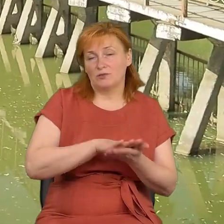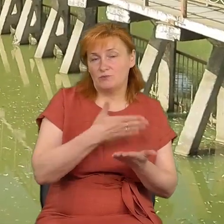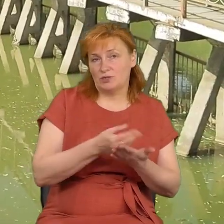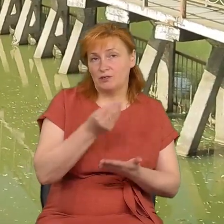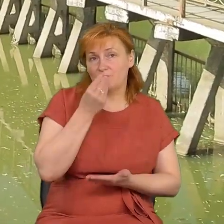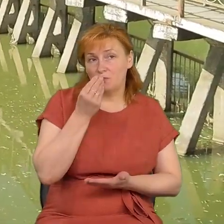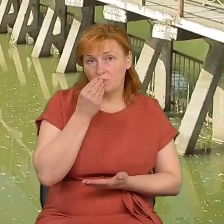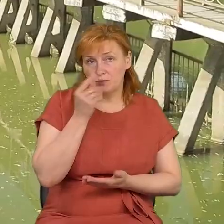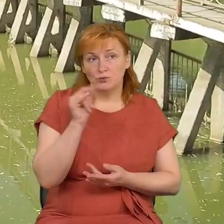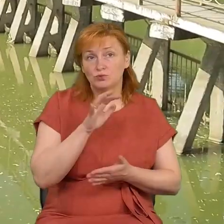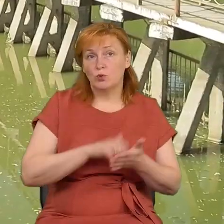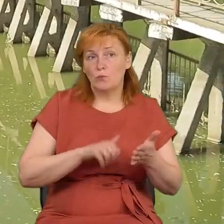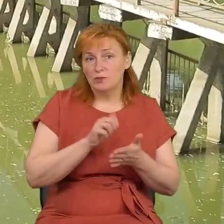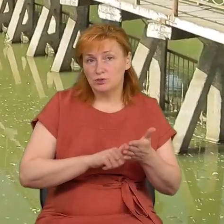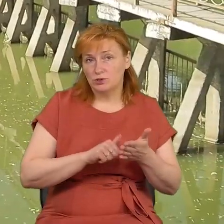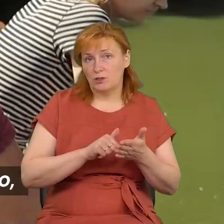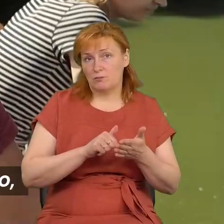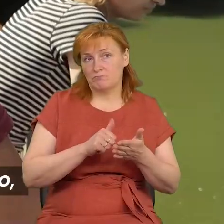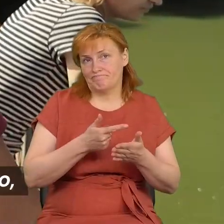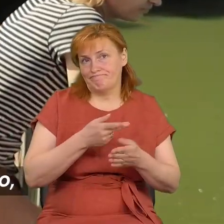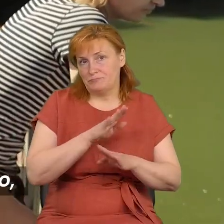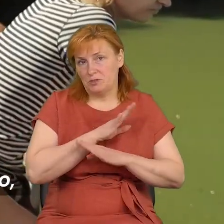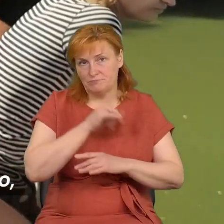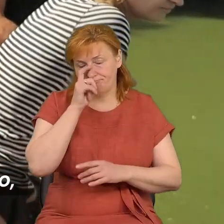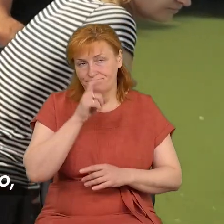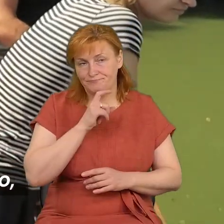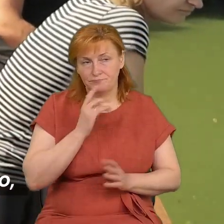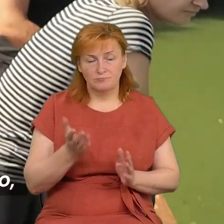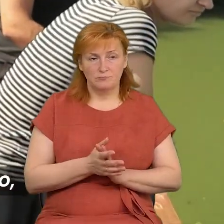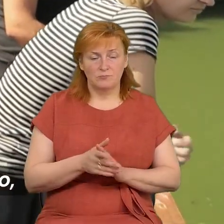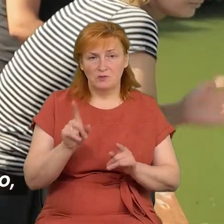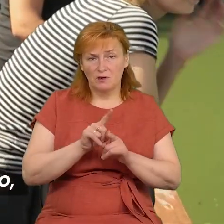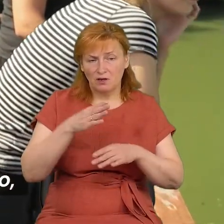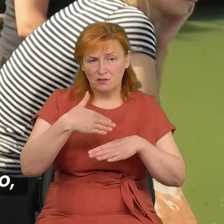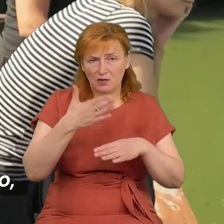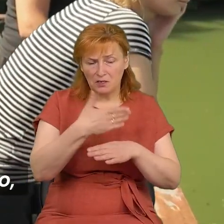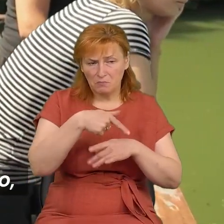стало причиною її гибелі, не знають. Вона просто побіта, походу, і все.